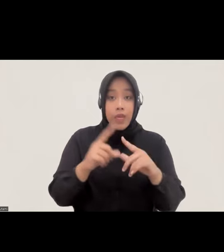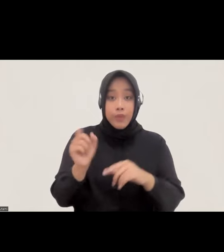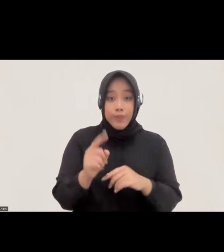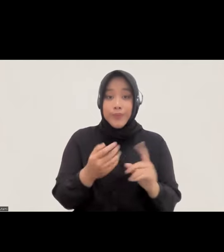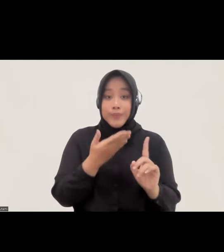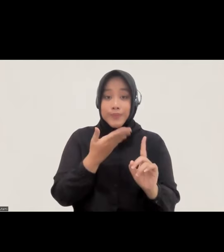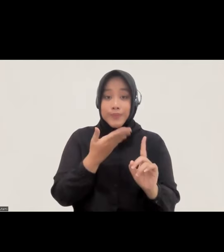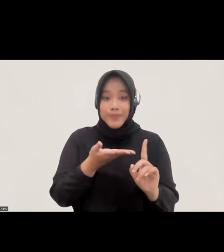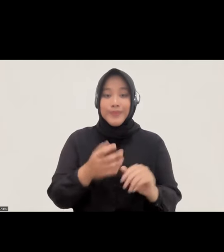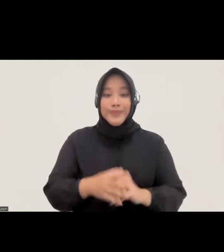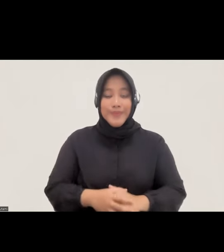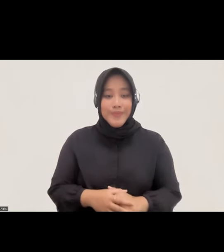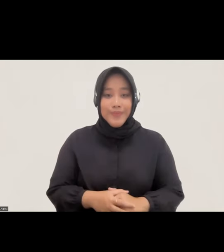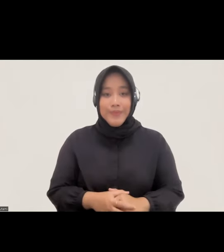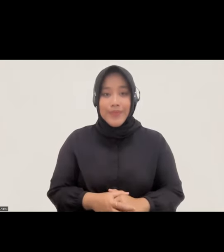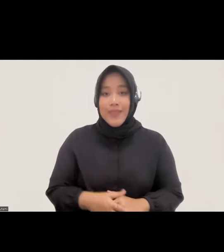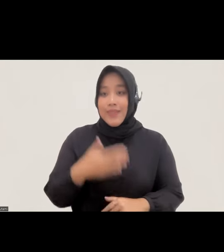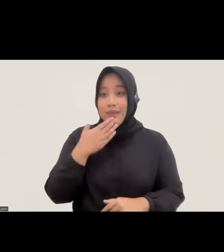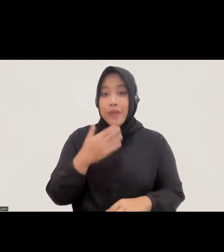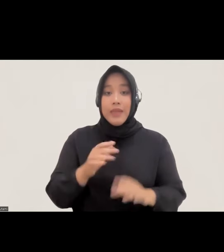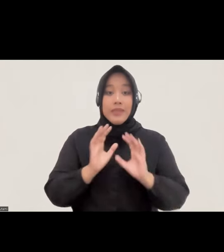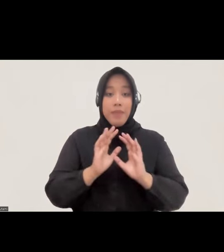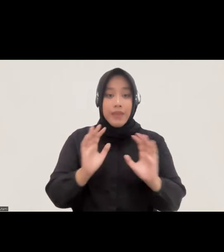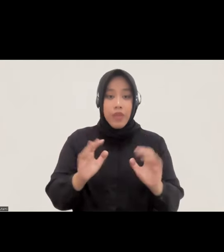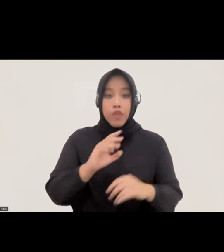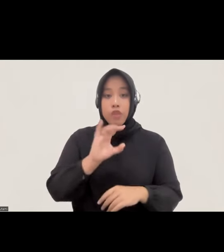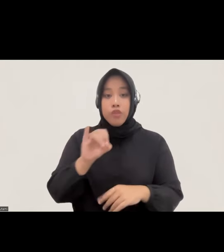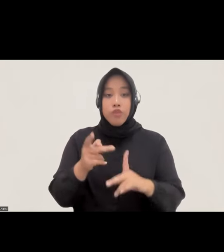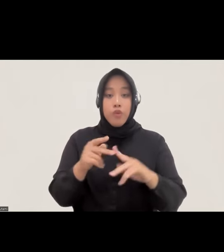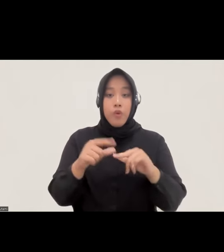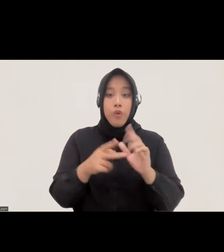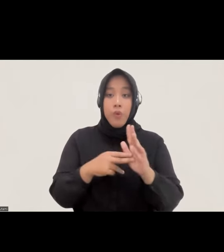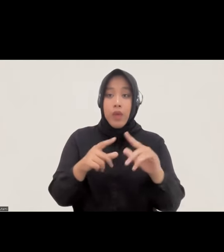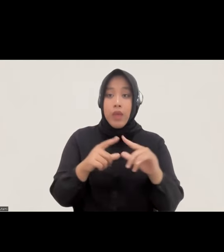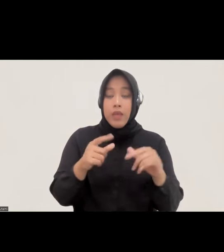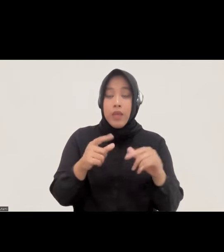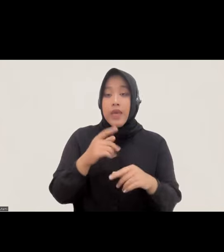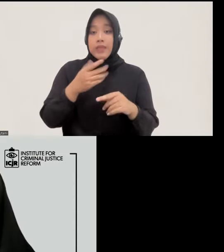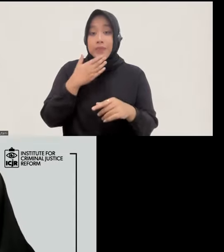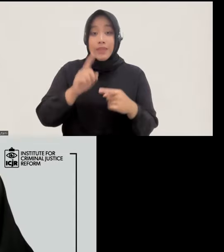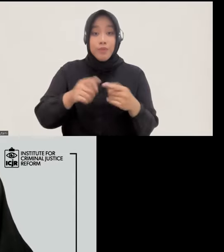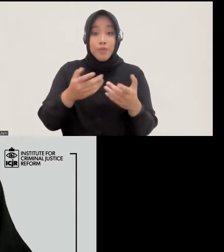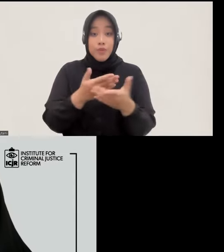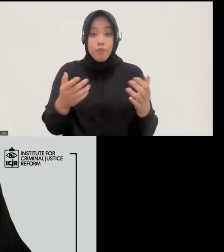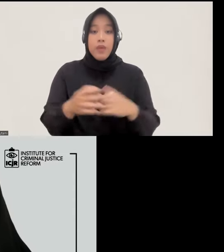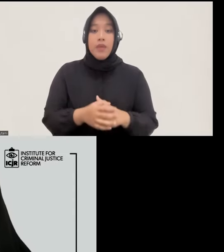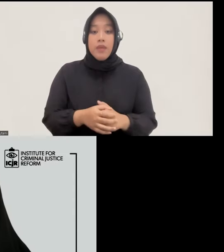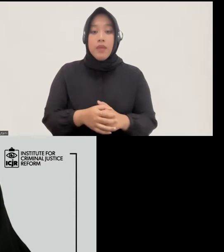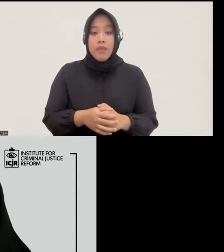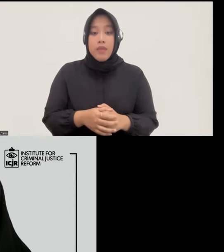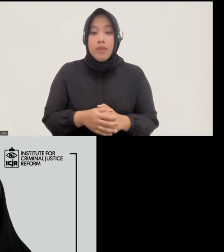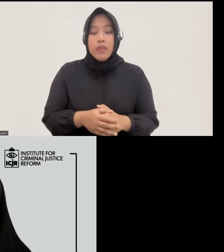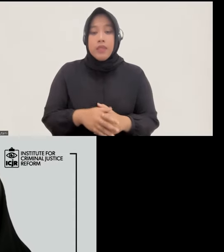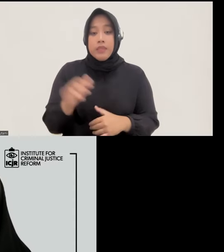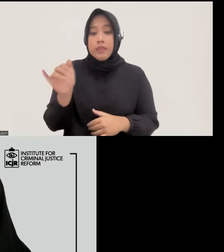Mbak baik terima kasih banyak Mbak Joana terima kasih rekan-rekan sekalian untuk closing statement sama sih